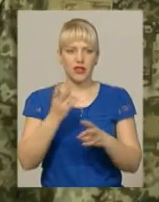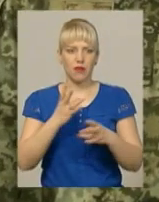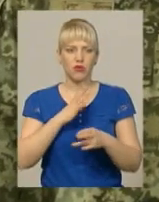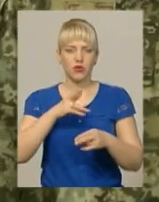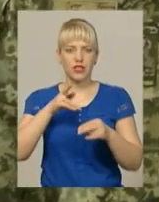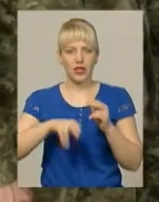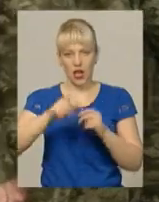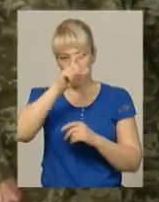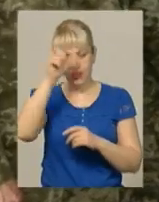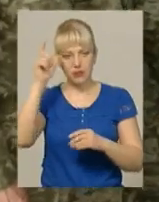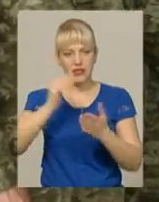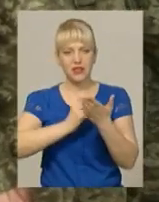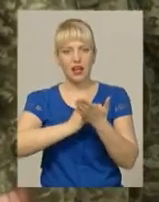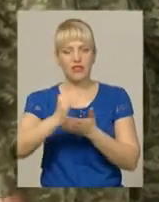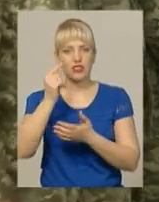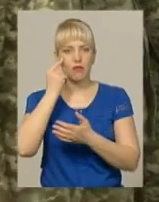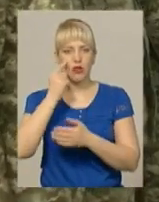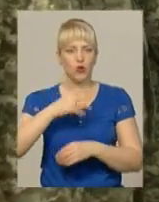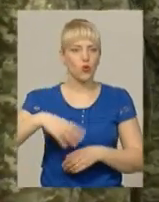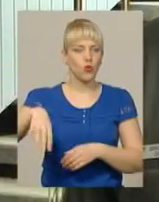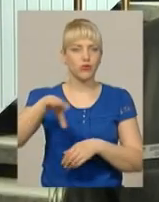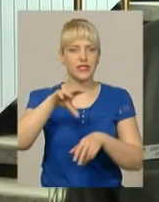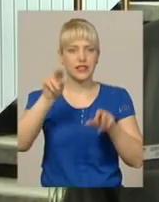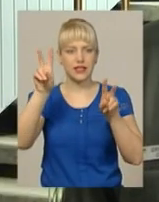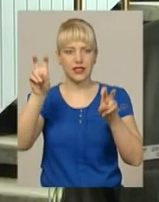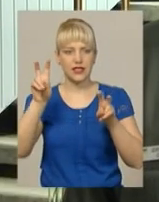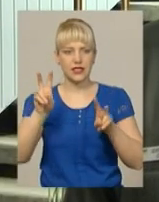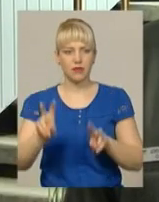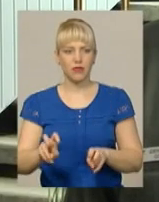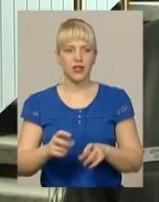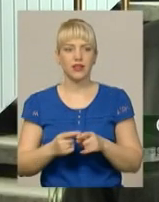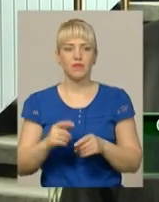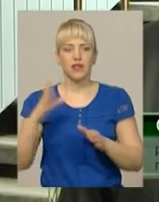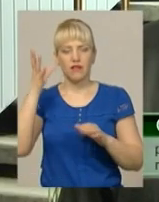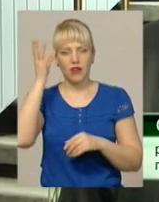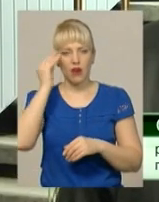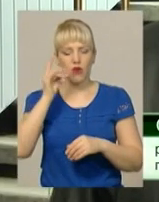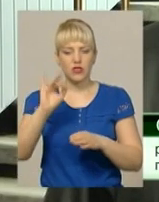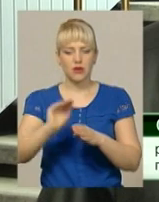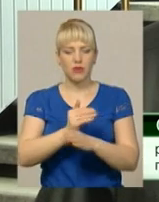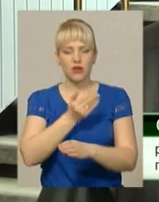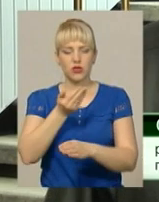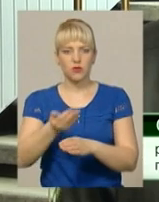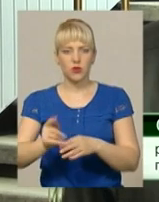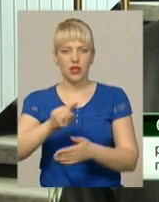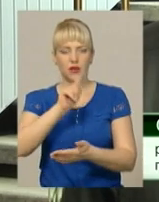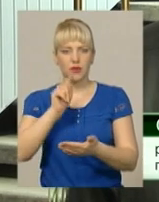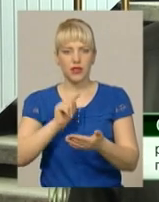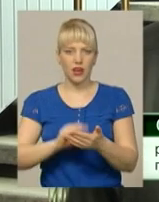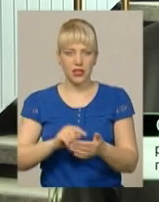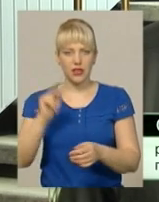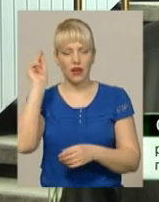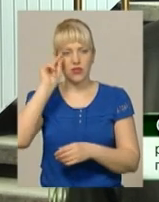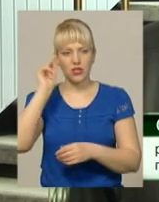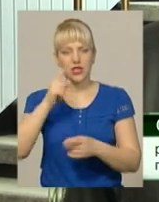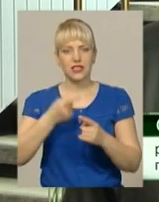академію з найвищими оцінками з усіх дисциплін, каже ректору вишу Олег Шенка Рук. «Враховуються при розподілі питання навчання,